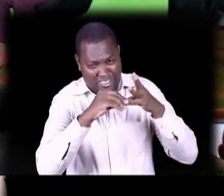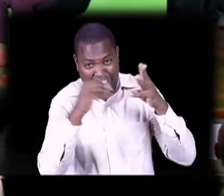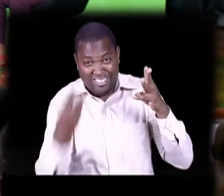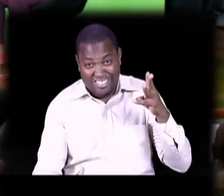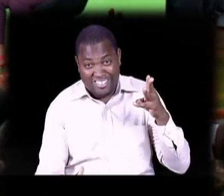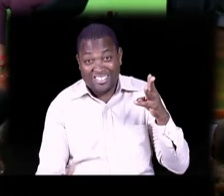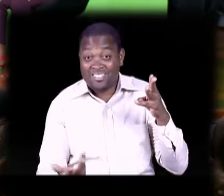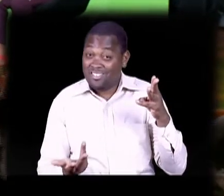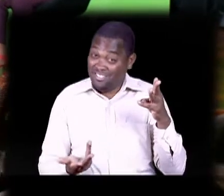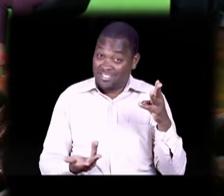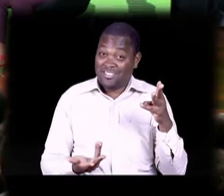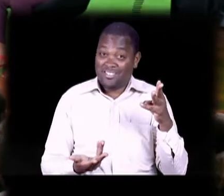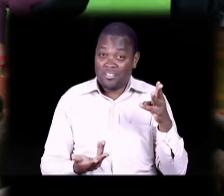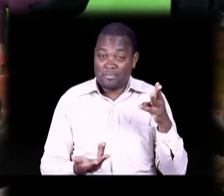Kenya